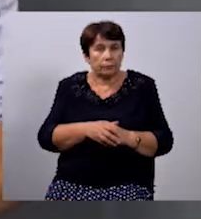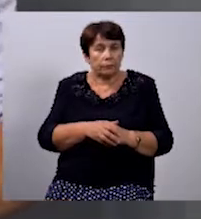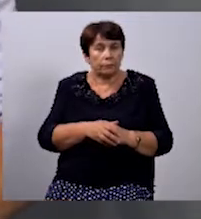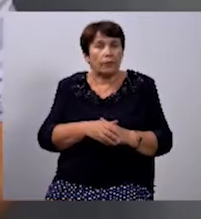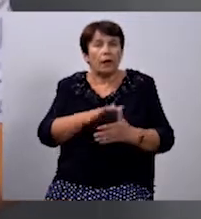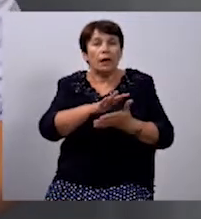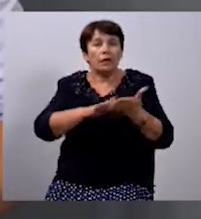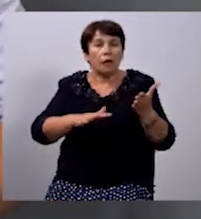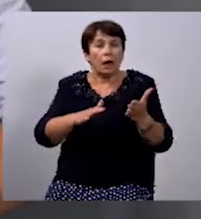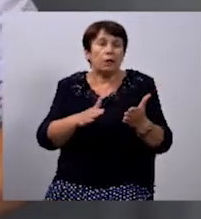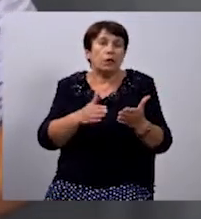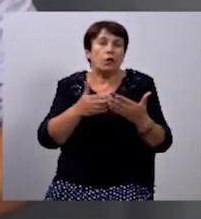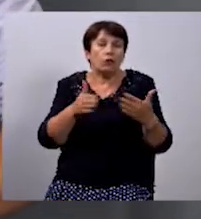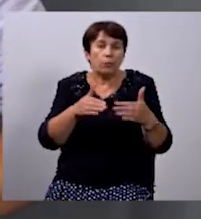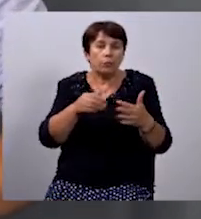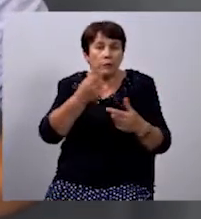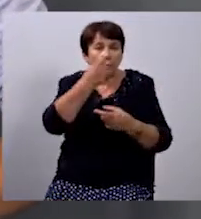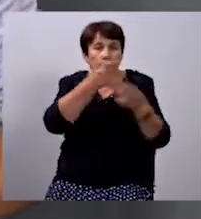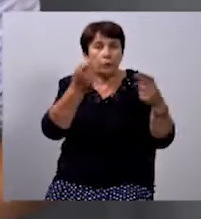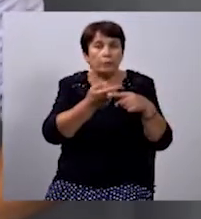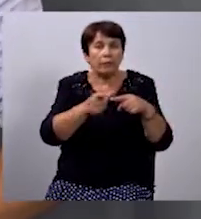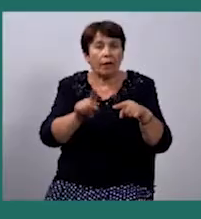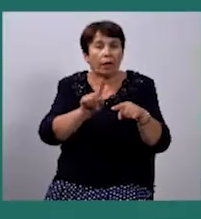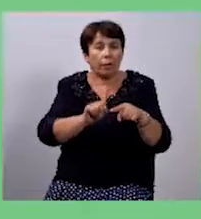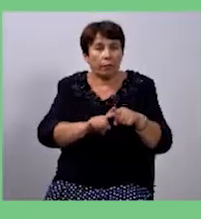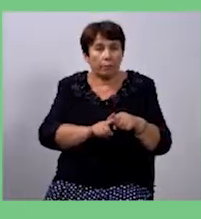Далі у випуску ми повідомимо вам про таке.